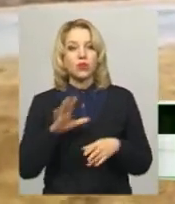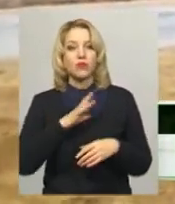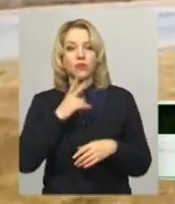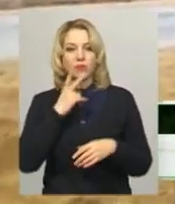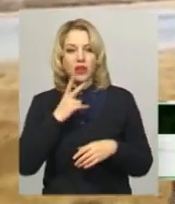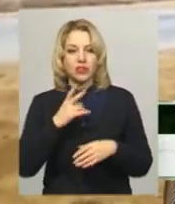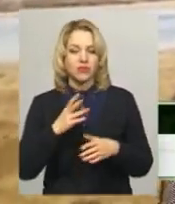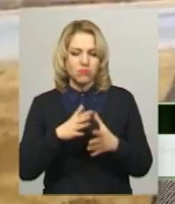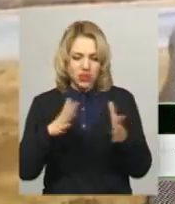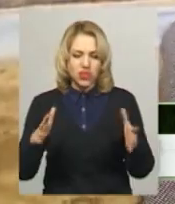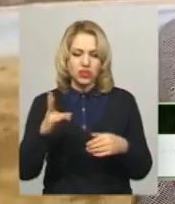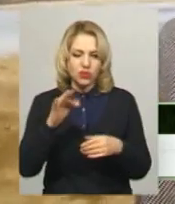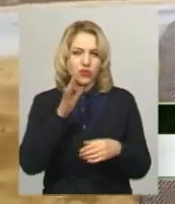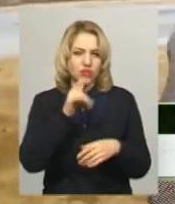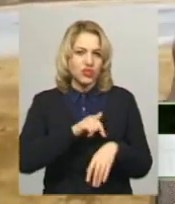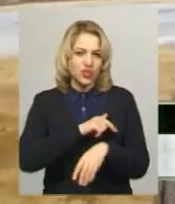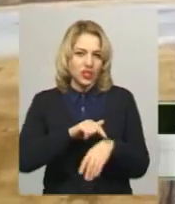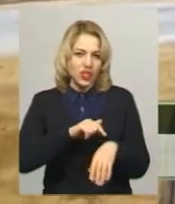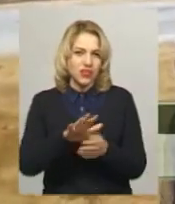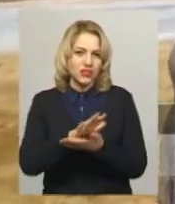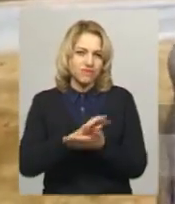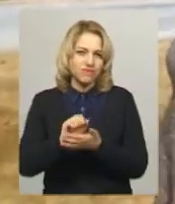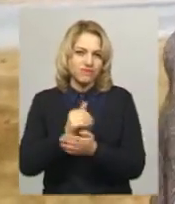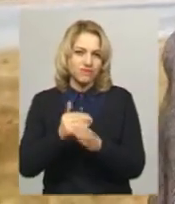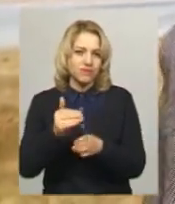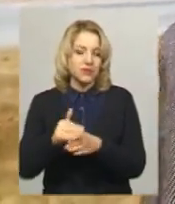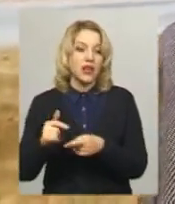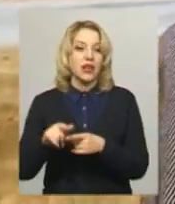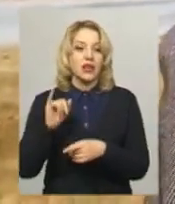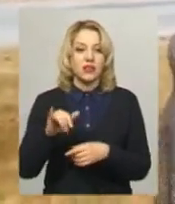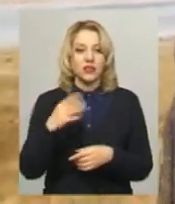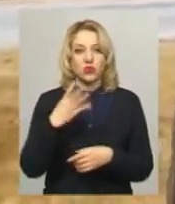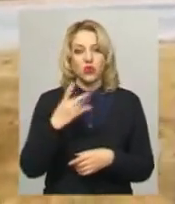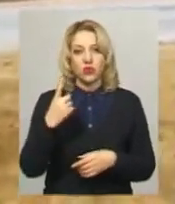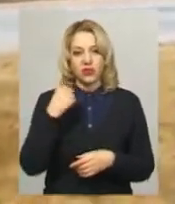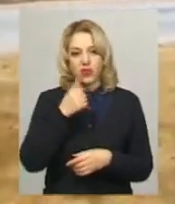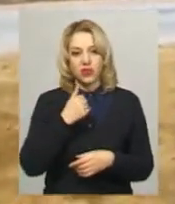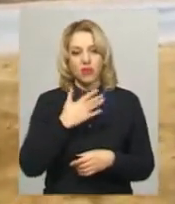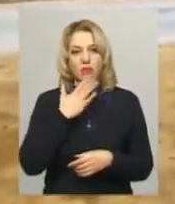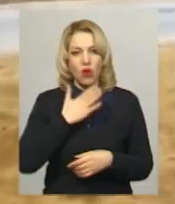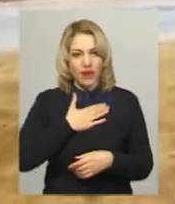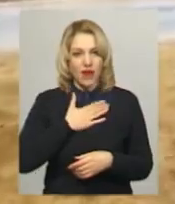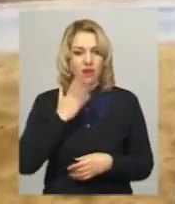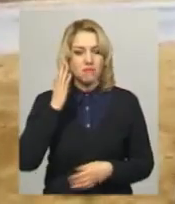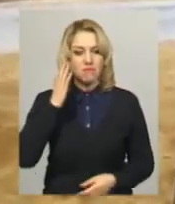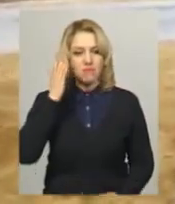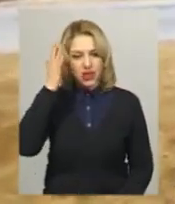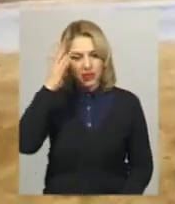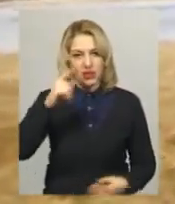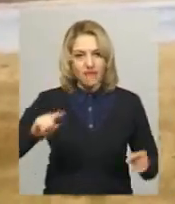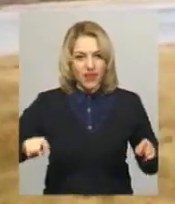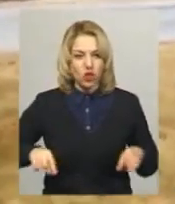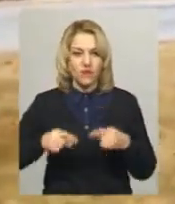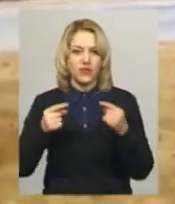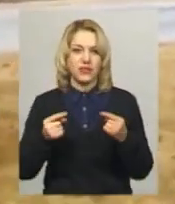але час бере свої. 41 рік відбилося моя мрія відновити,